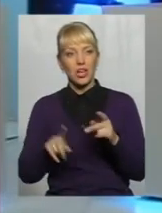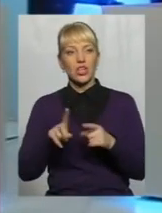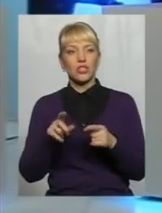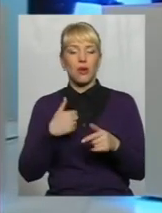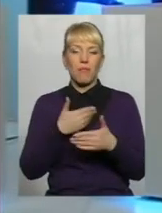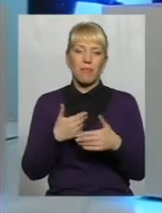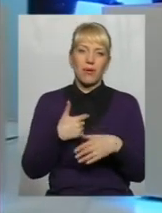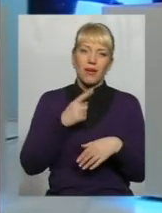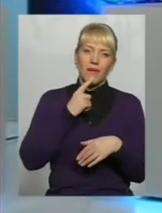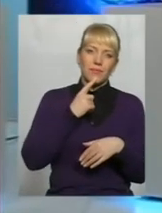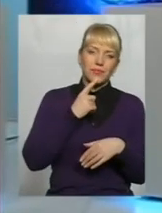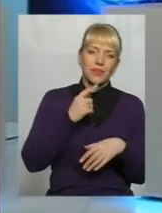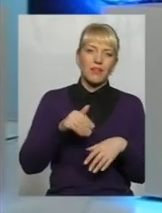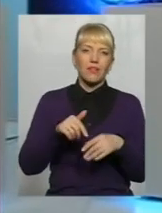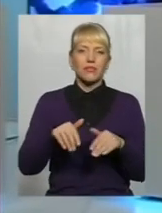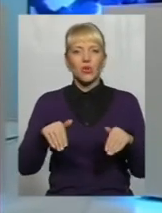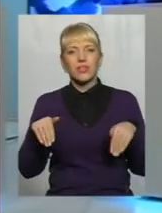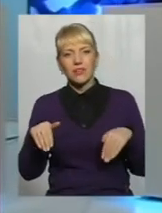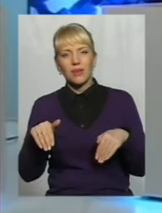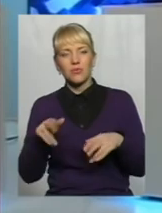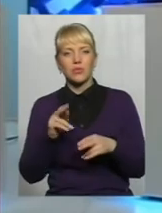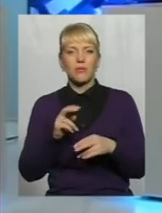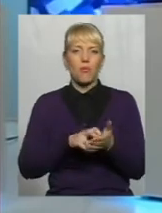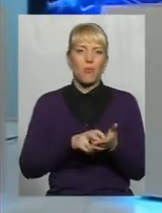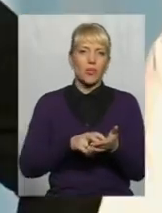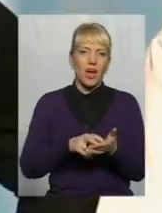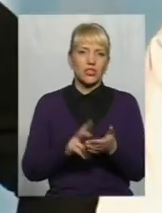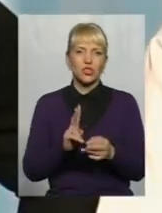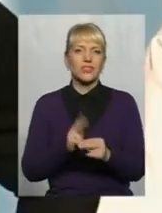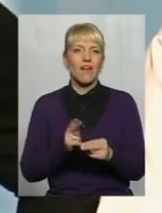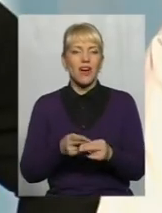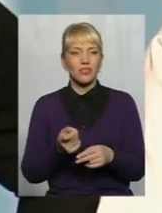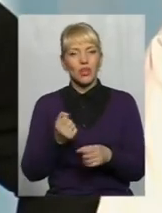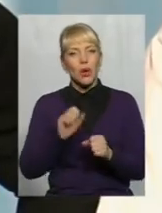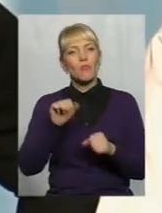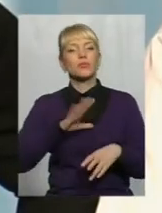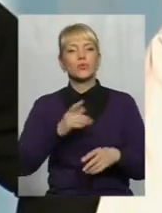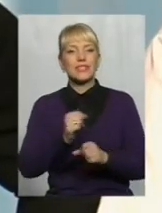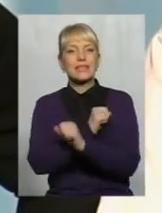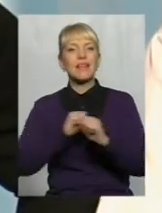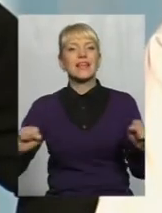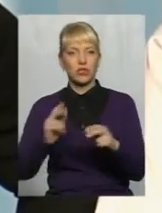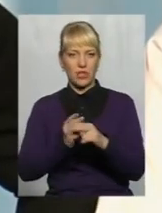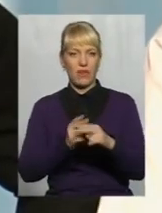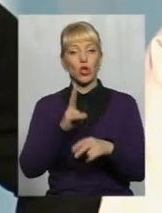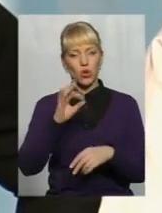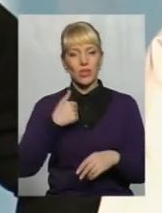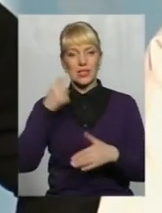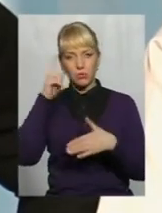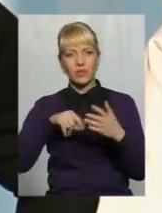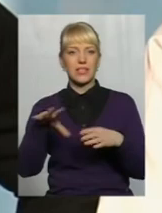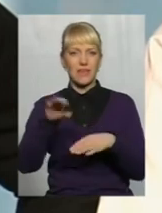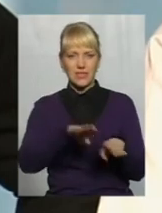побоялися, десь щось їм завадило, ну може сміливості завадило. Але я сподіваюся, що все це